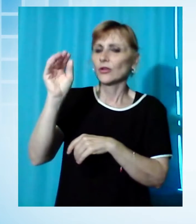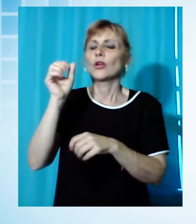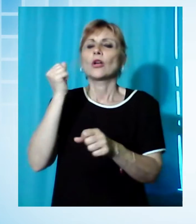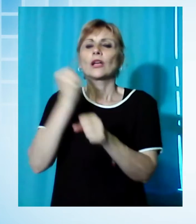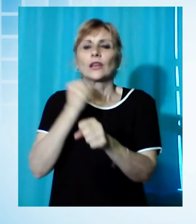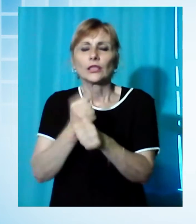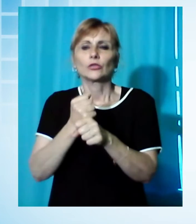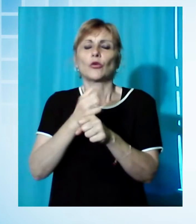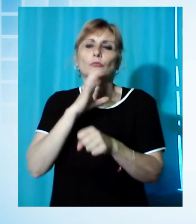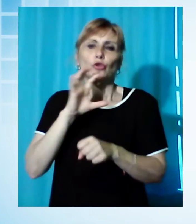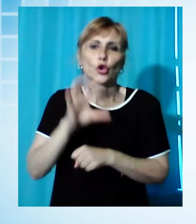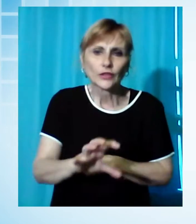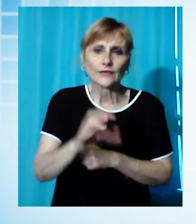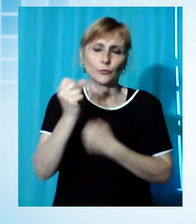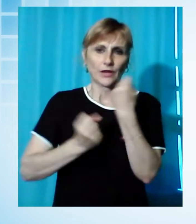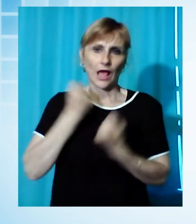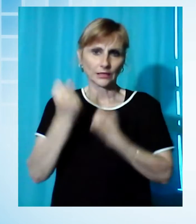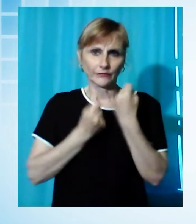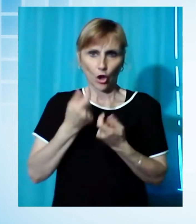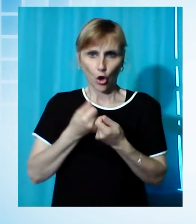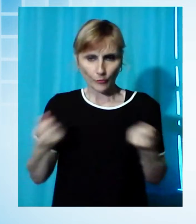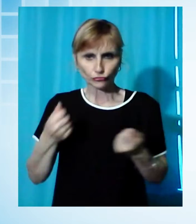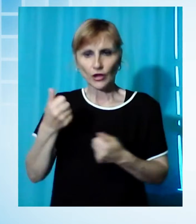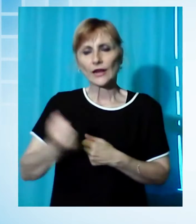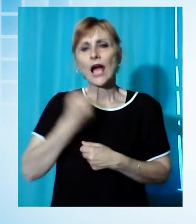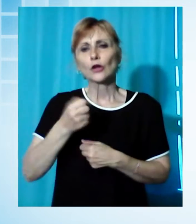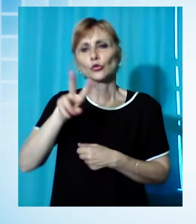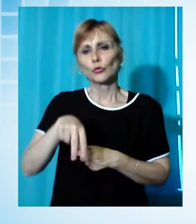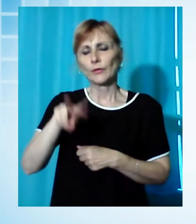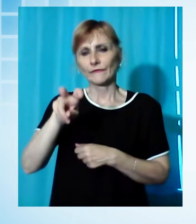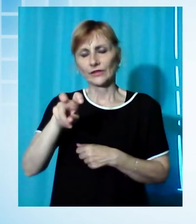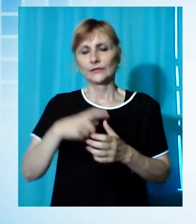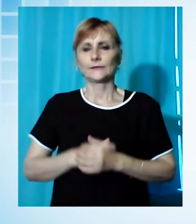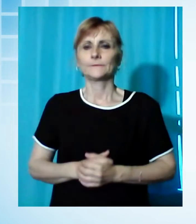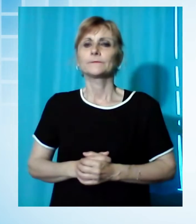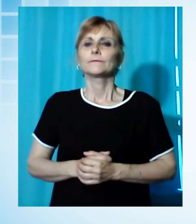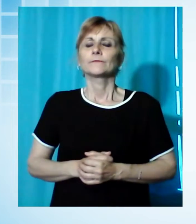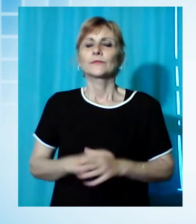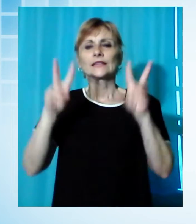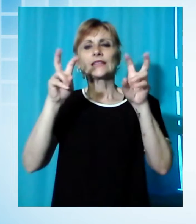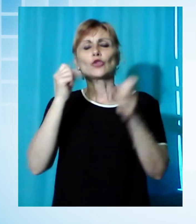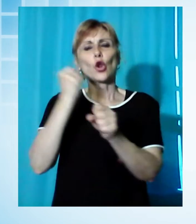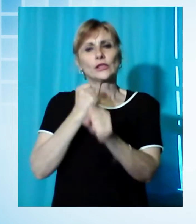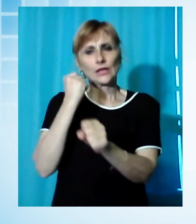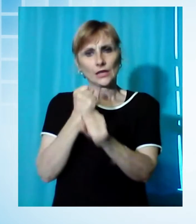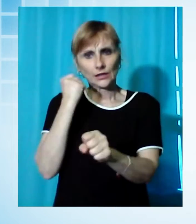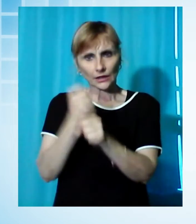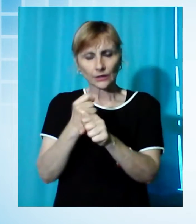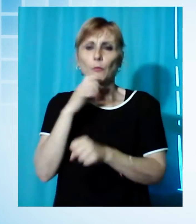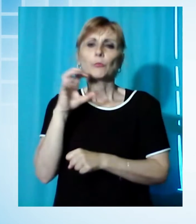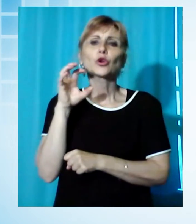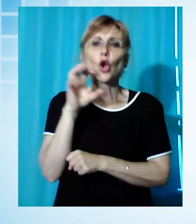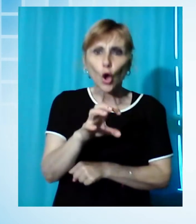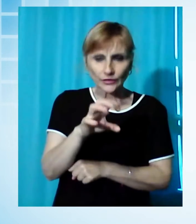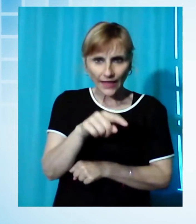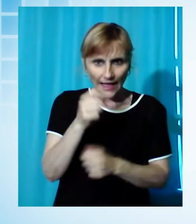delle attività commerciali per il 2020. Blocco dei titoli di credito e dei protesti a carico delle